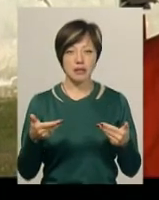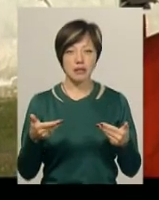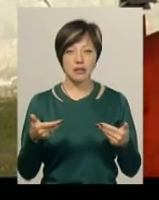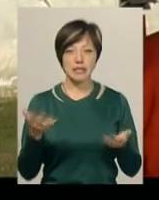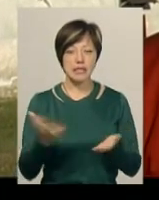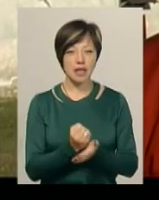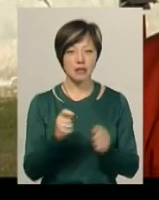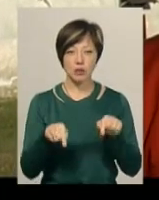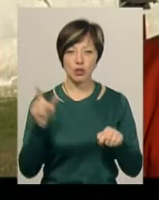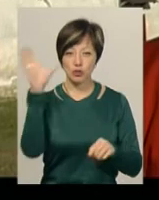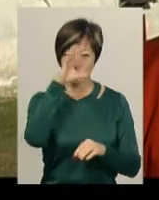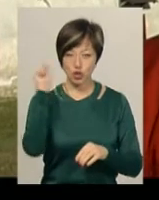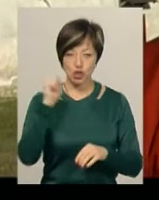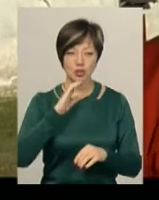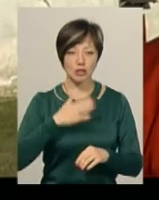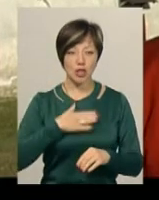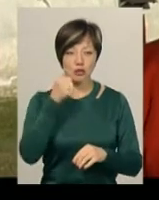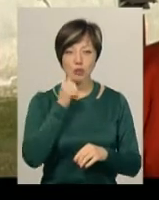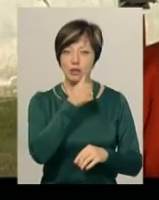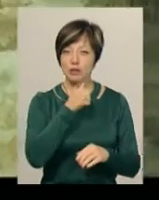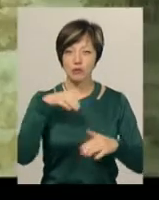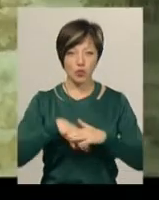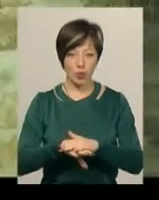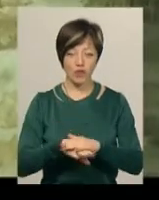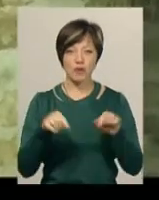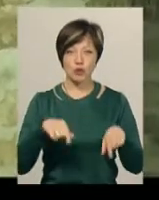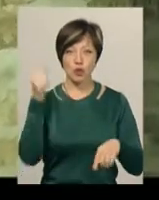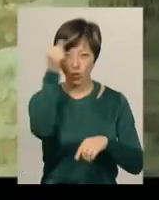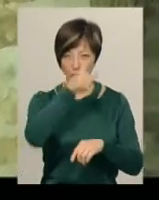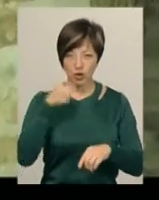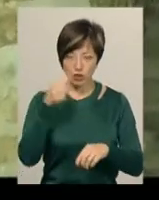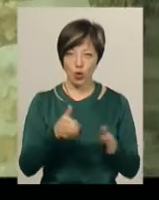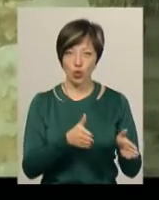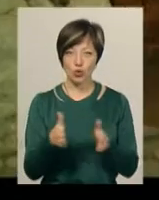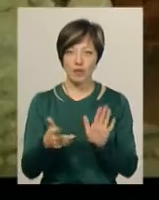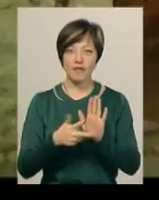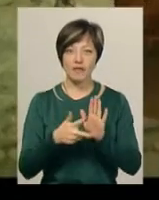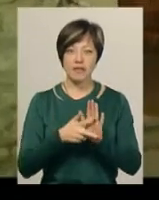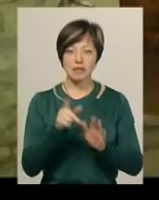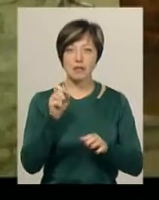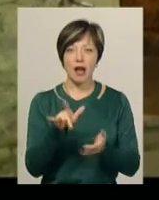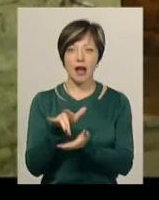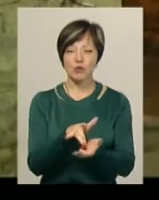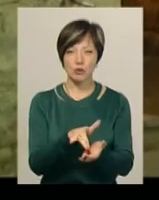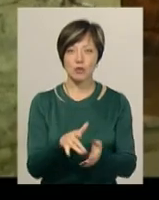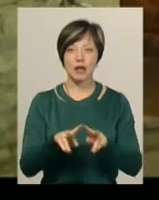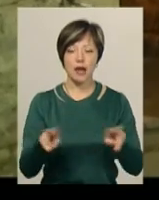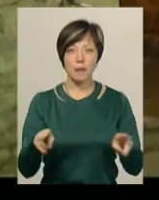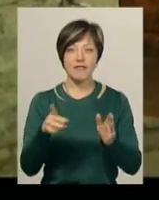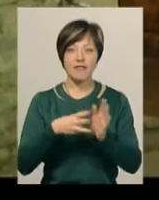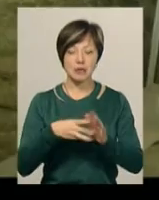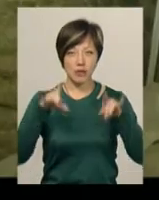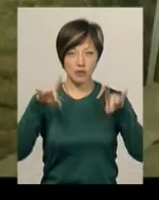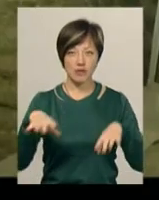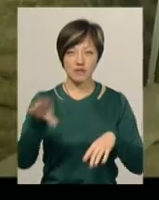ніч із наших найпотаємніших сховків. Цьогоріч у підземеллі готують вісім залів для екскурсій, як і вісім несподіванок.